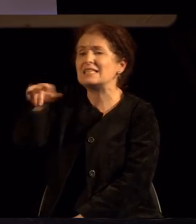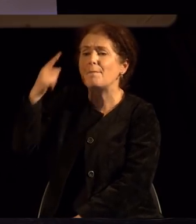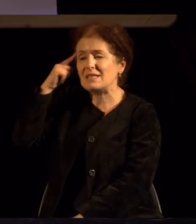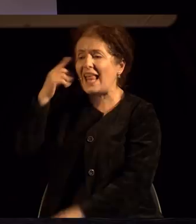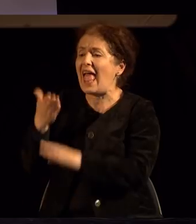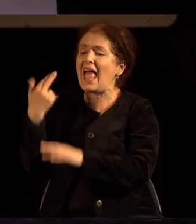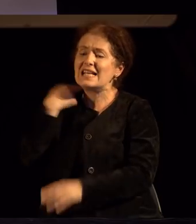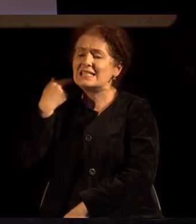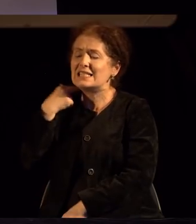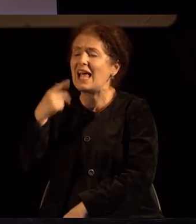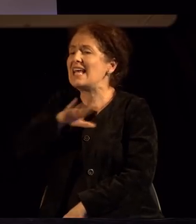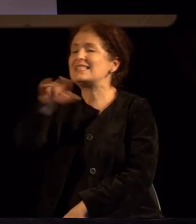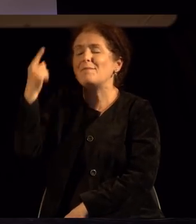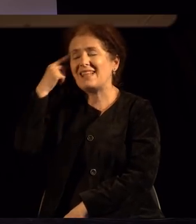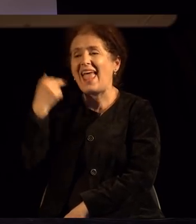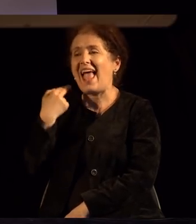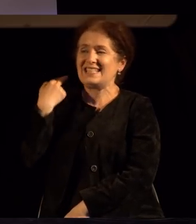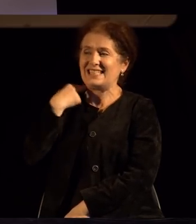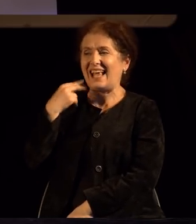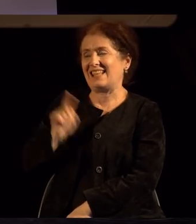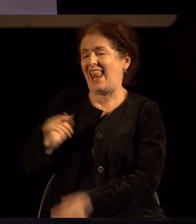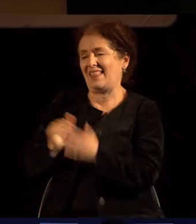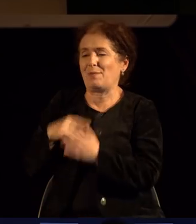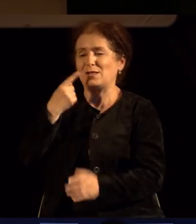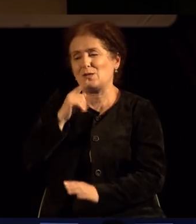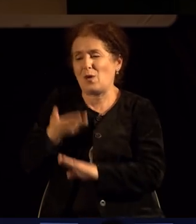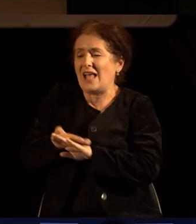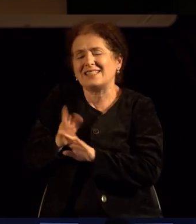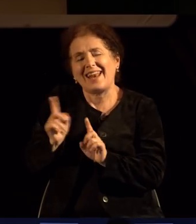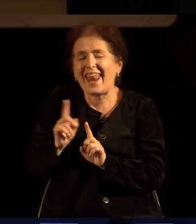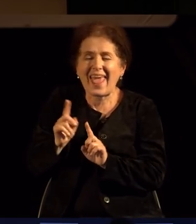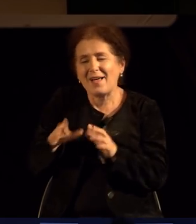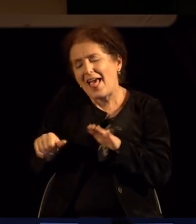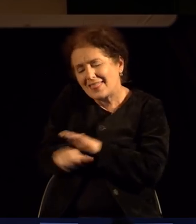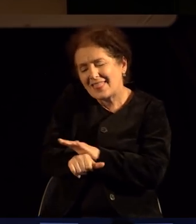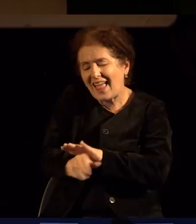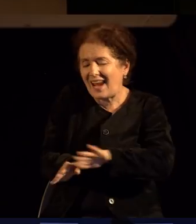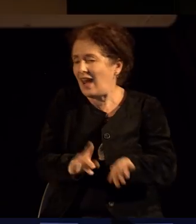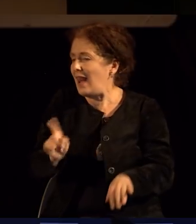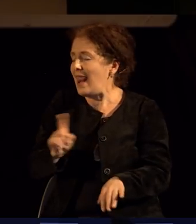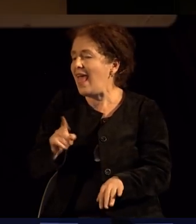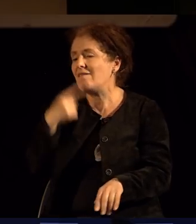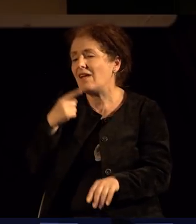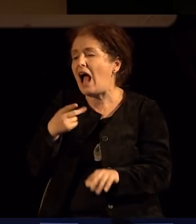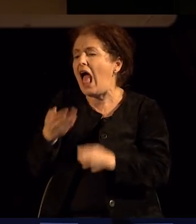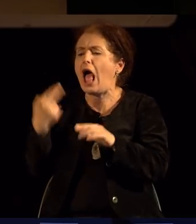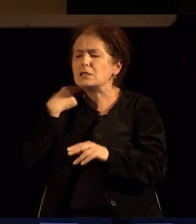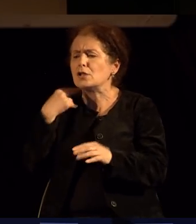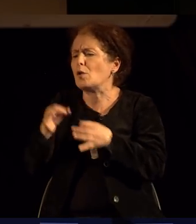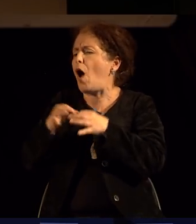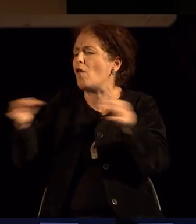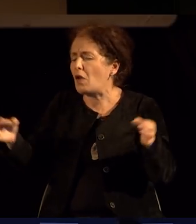најголемото табу, напротив, најголемото табу е смрта, умирањето.